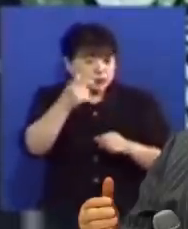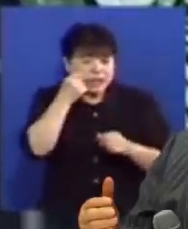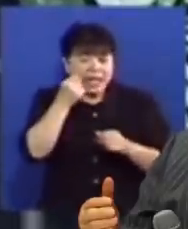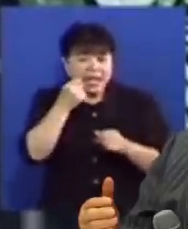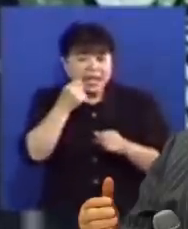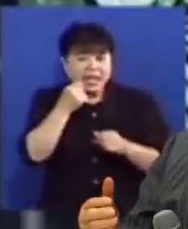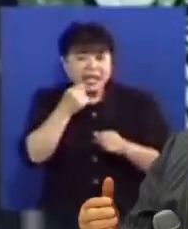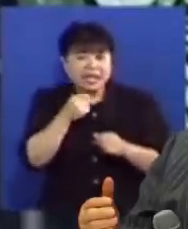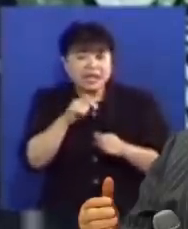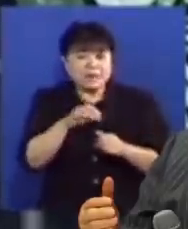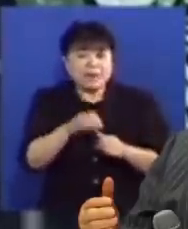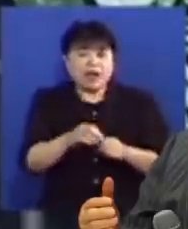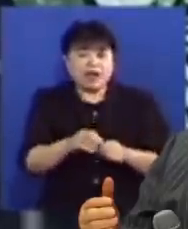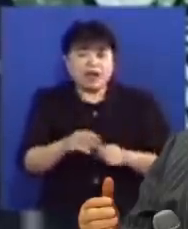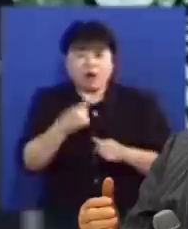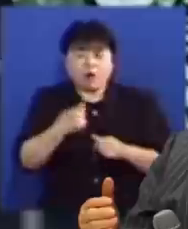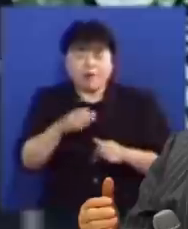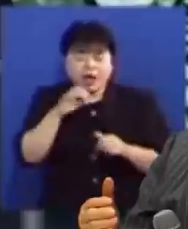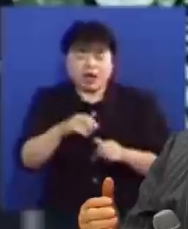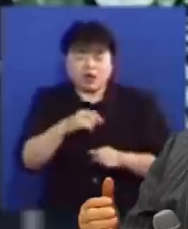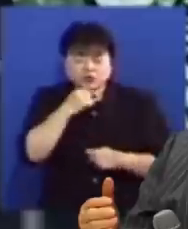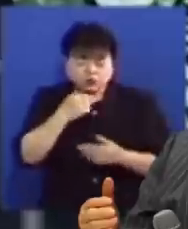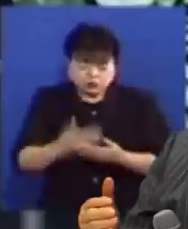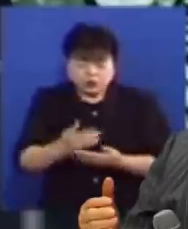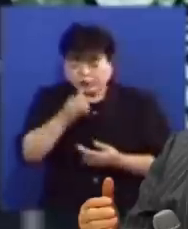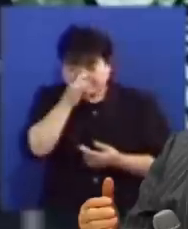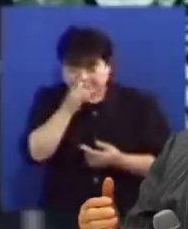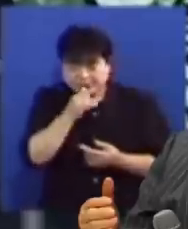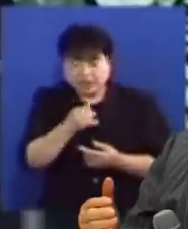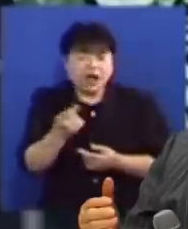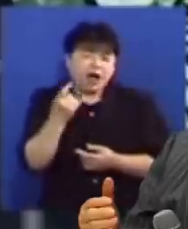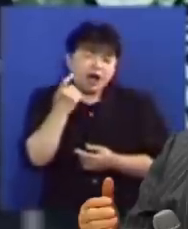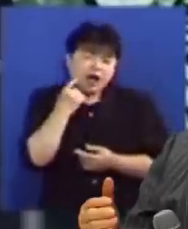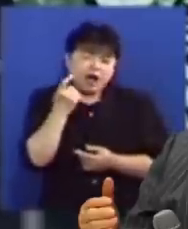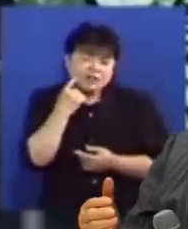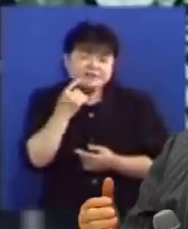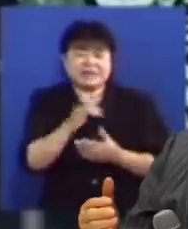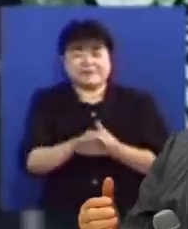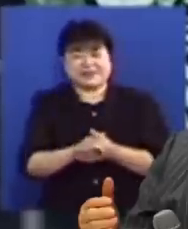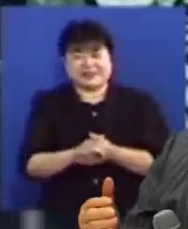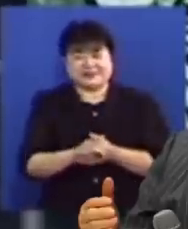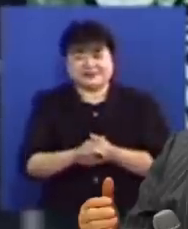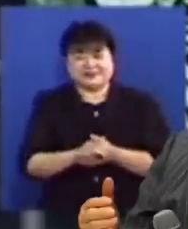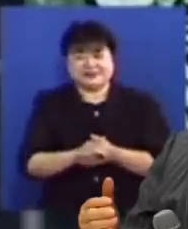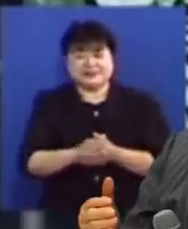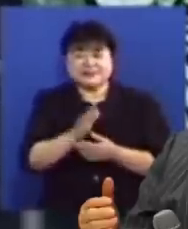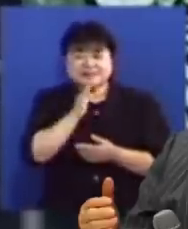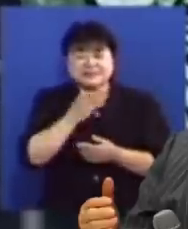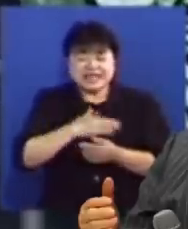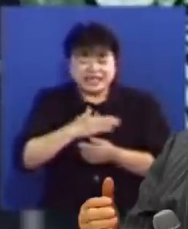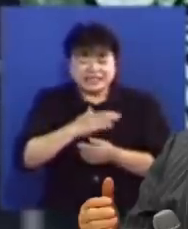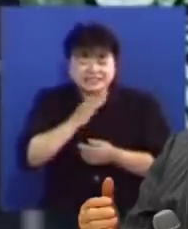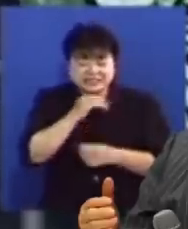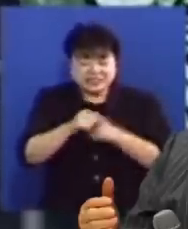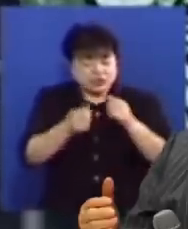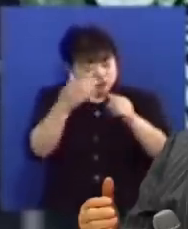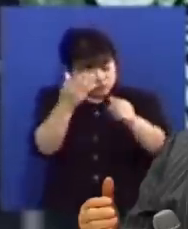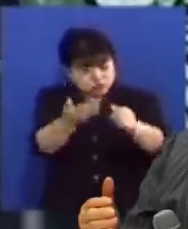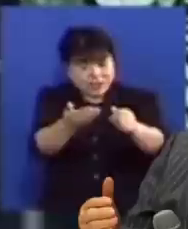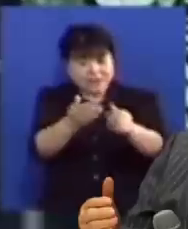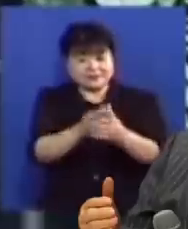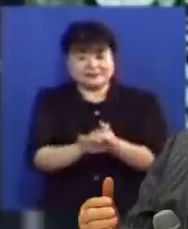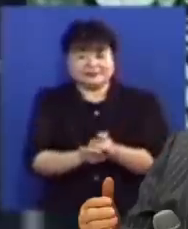협박하고 공갈하고 속여서 하는 것입니다 거짓말로 하는 것입니다 진리를 알지니 진리가 너희를